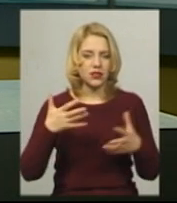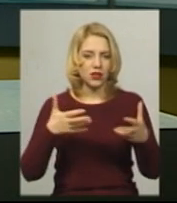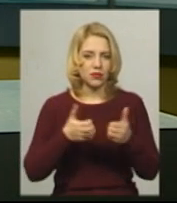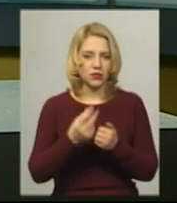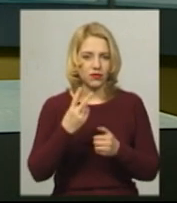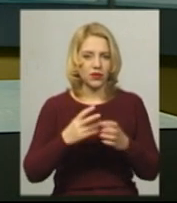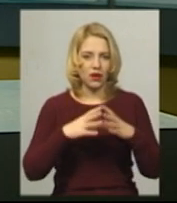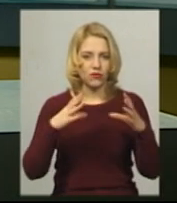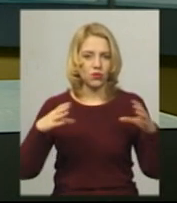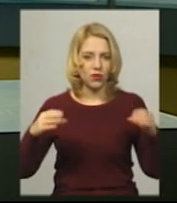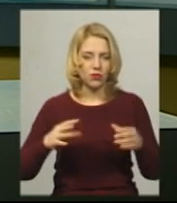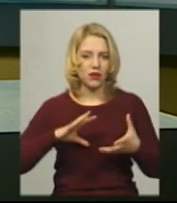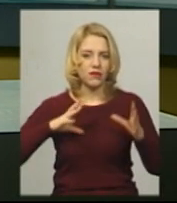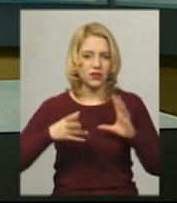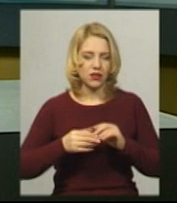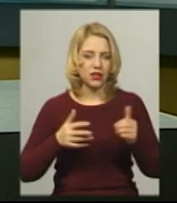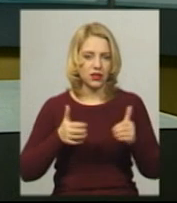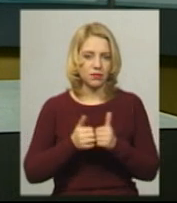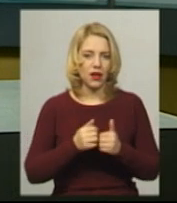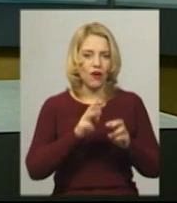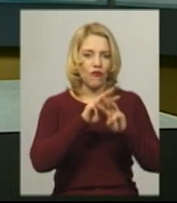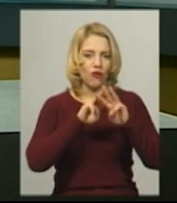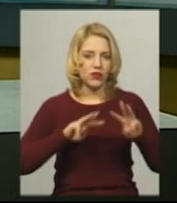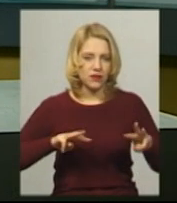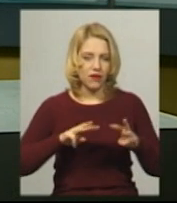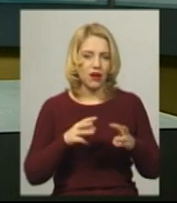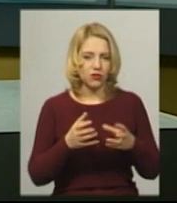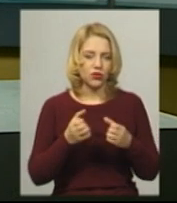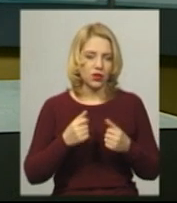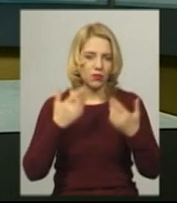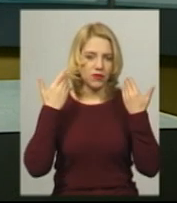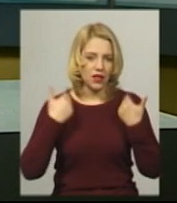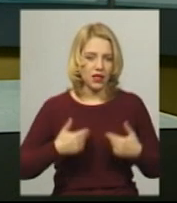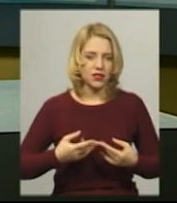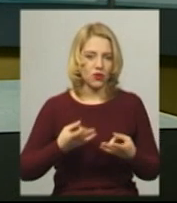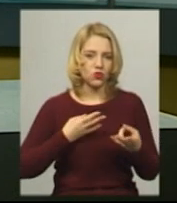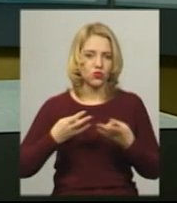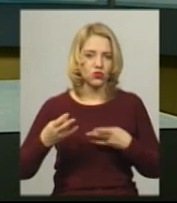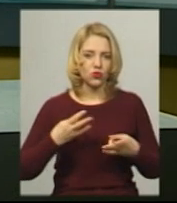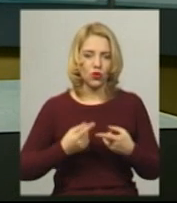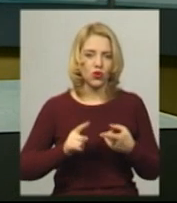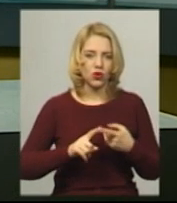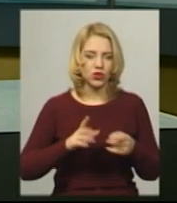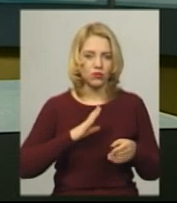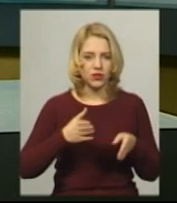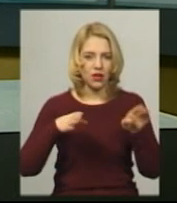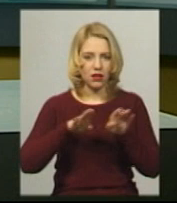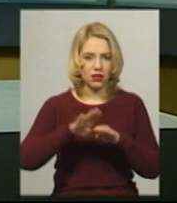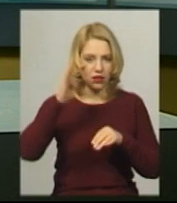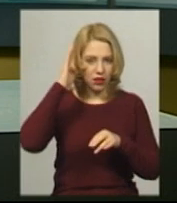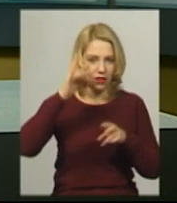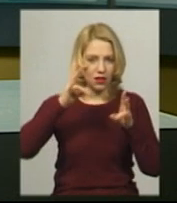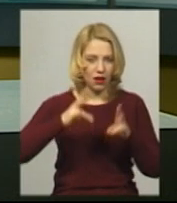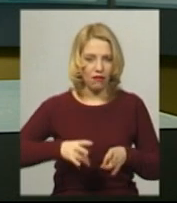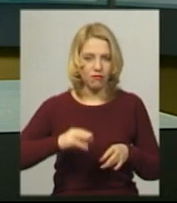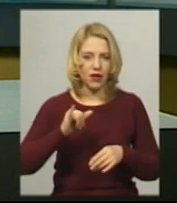автомобілі. У результаті ДТП водій «Фольксваген» «Джета» отримав тілесні ушкодження. У чоловіка діагностували закрито черепно-мозкову травму та